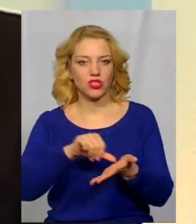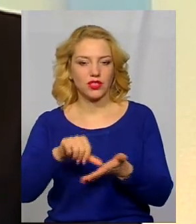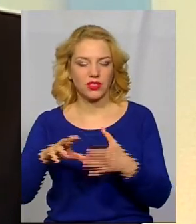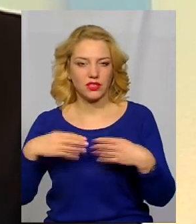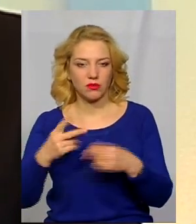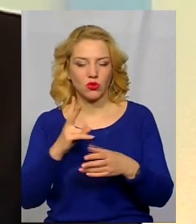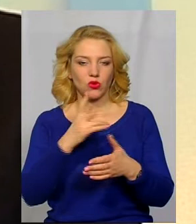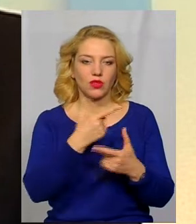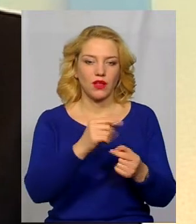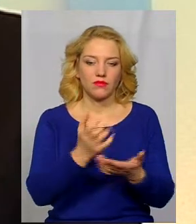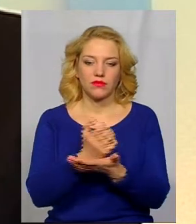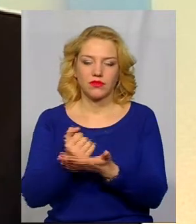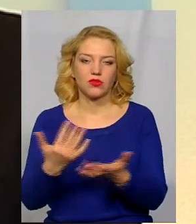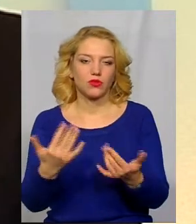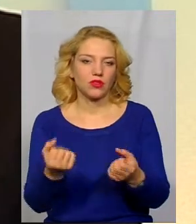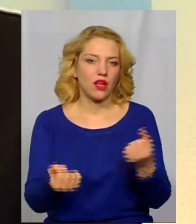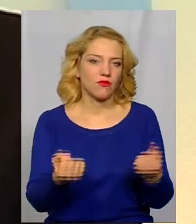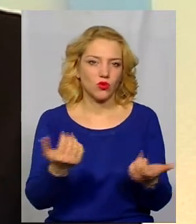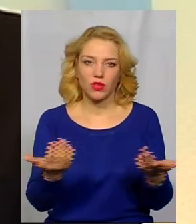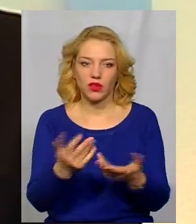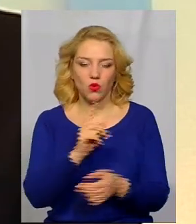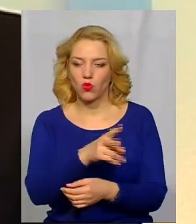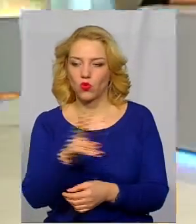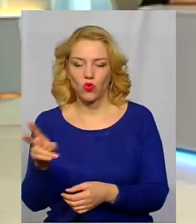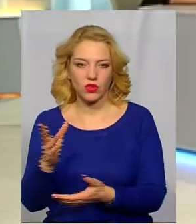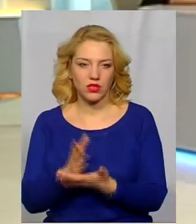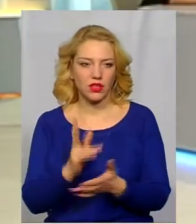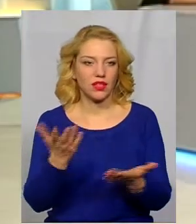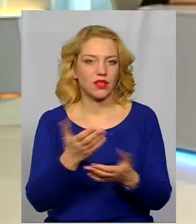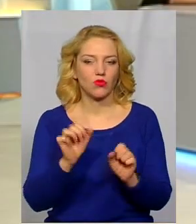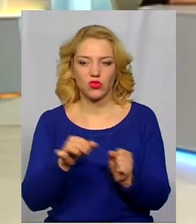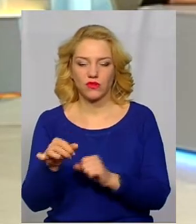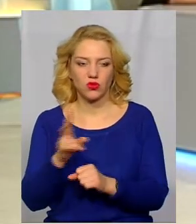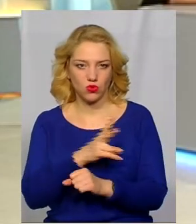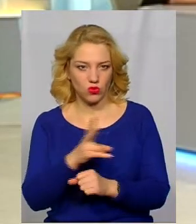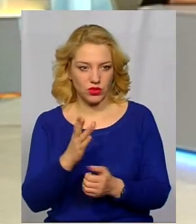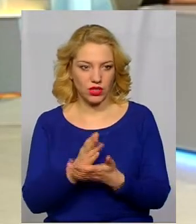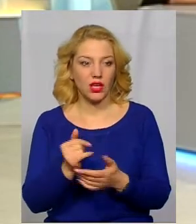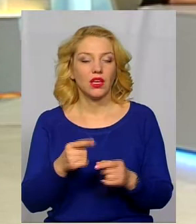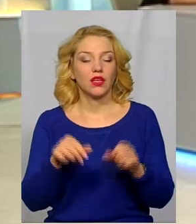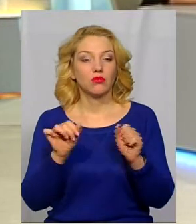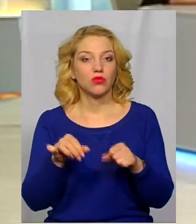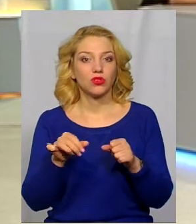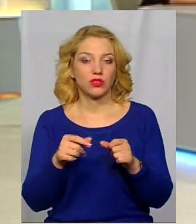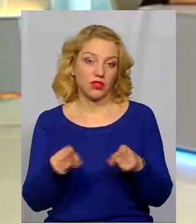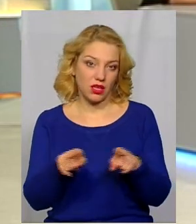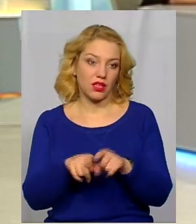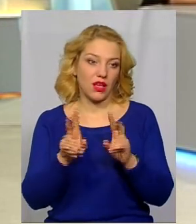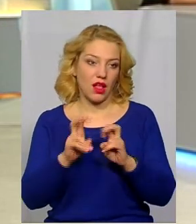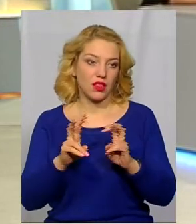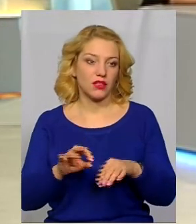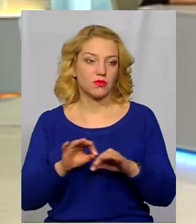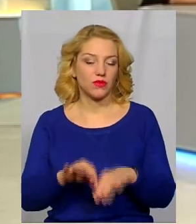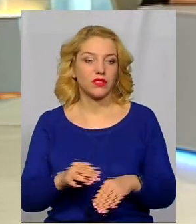де працює, які достатки, в кого яке авто, кого які можливості, і, відповідно, можна, ну, хоча б якийсь такий аналіз